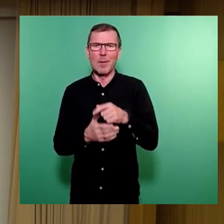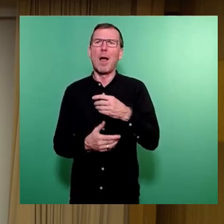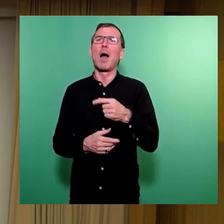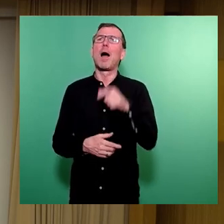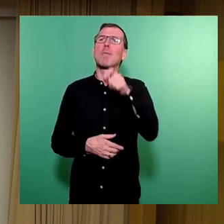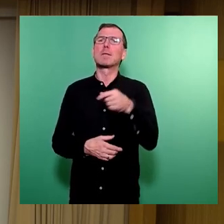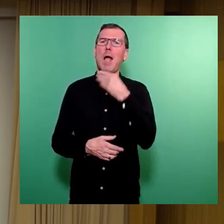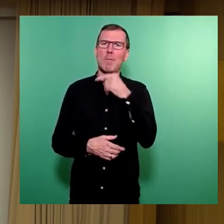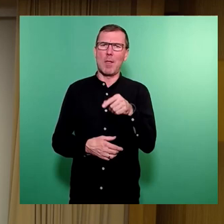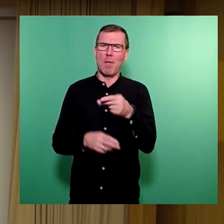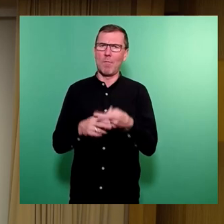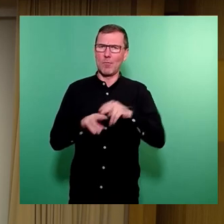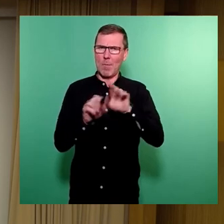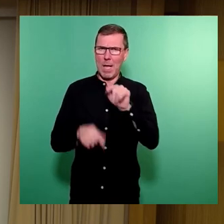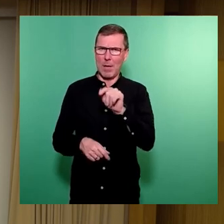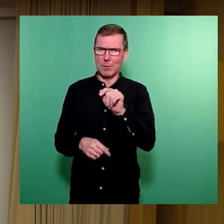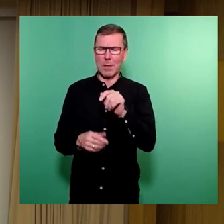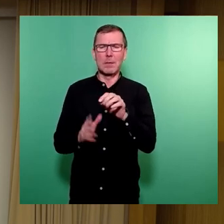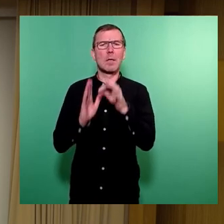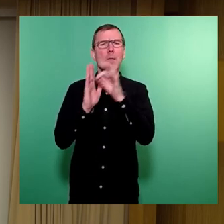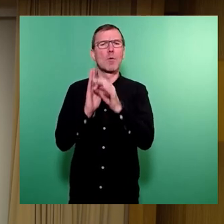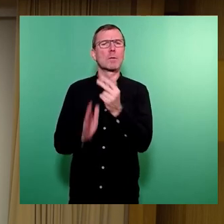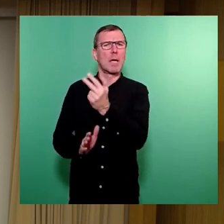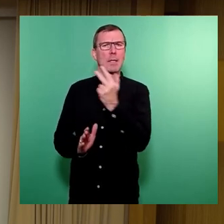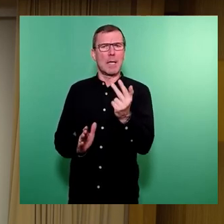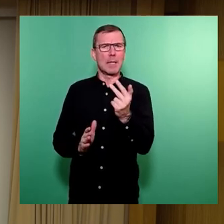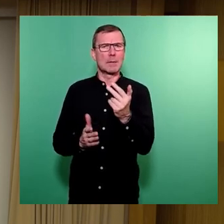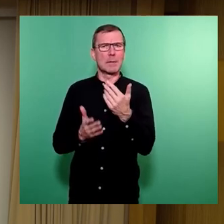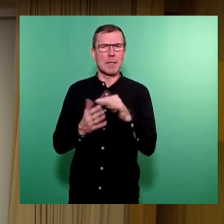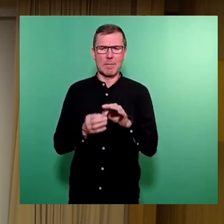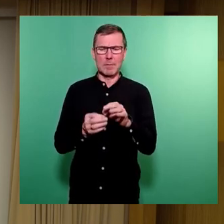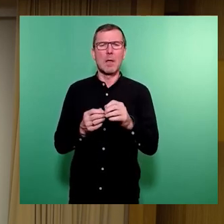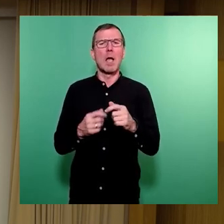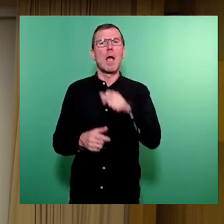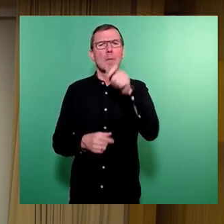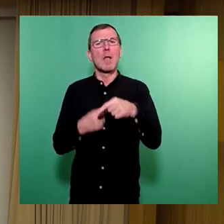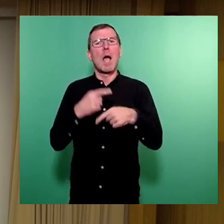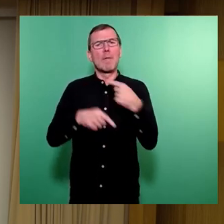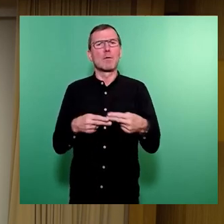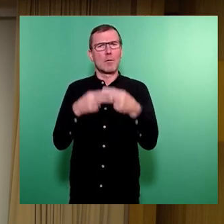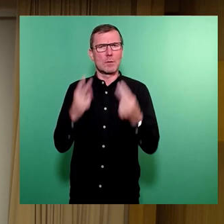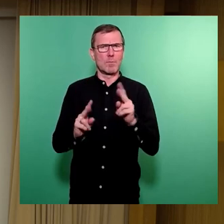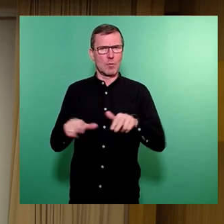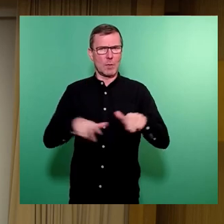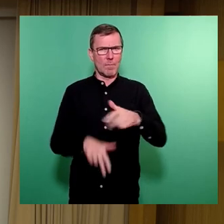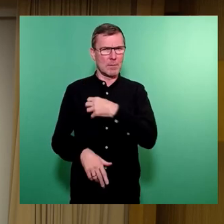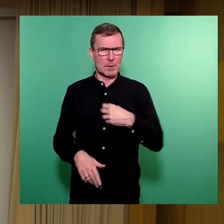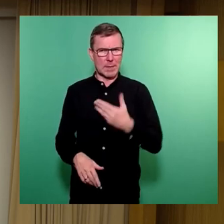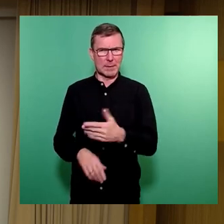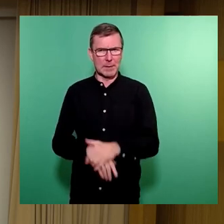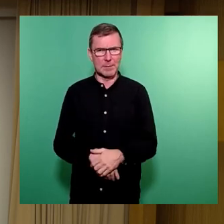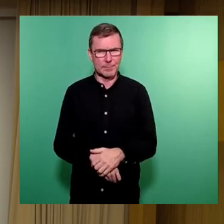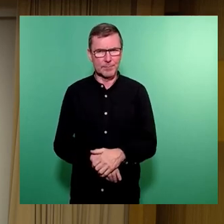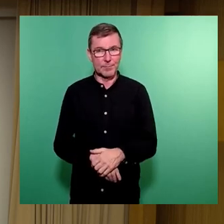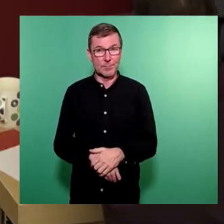Doppelhaushalt und unter Top 33 die Fortschreibung des Personalentwicklungskonzeptes der Stadtverwaltung Dresden. Als